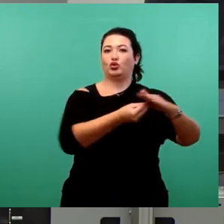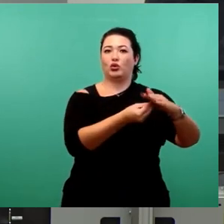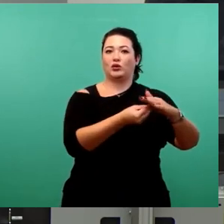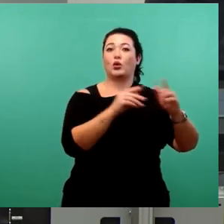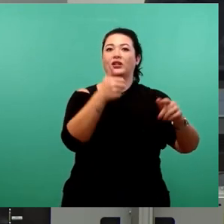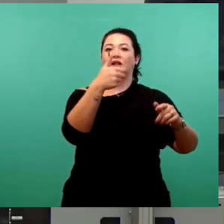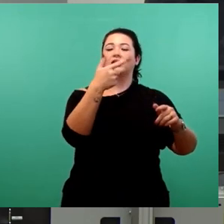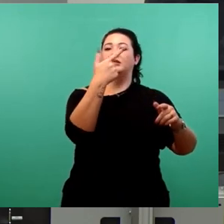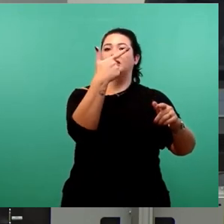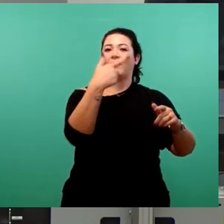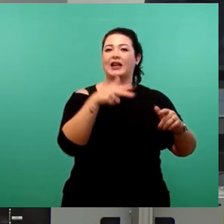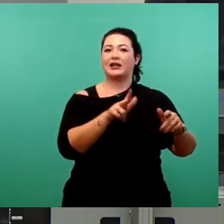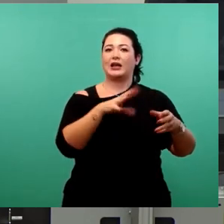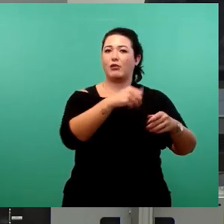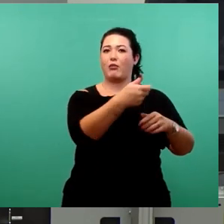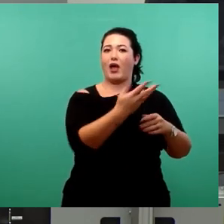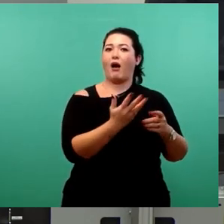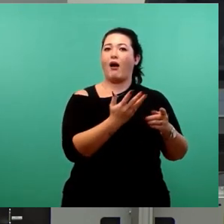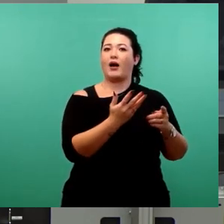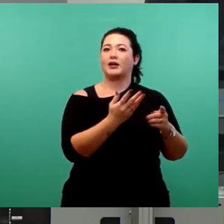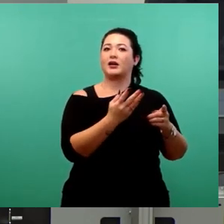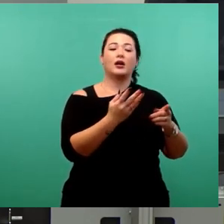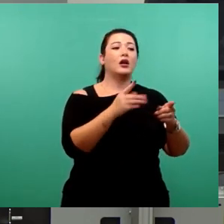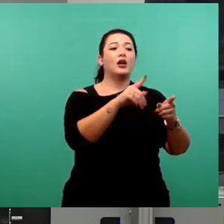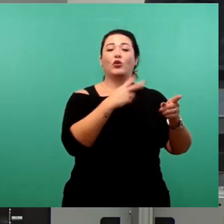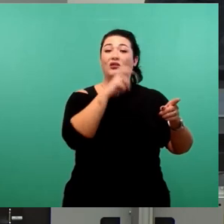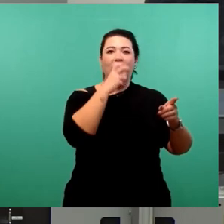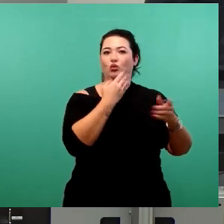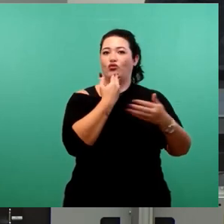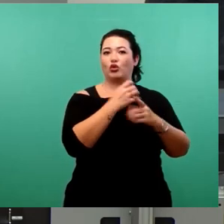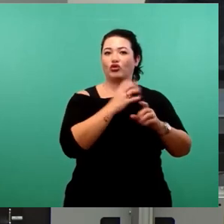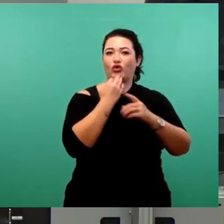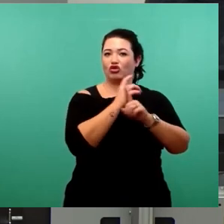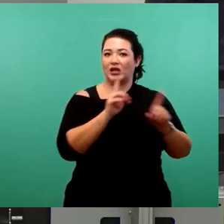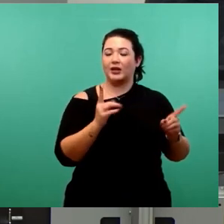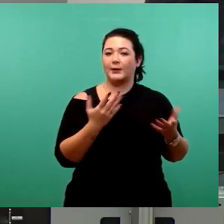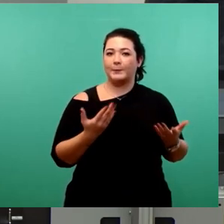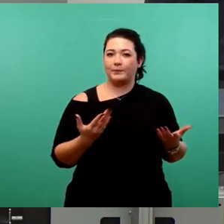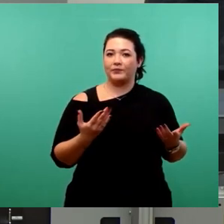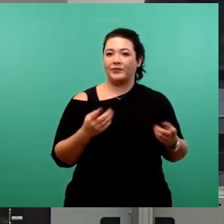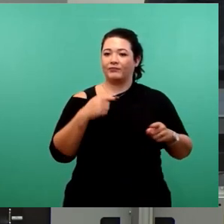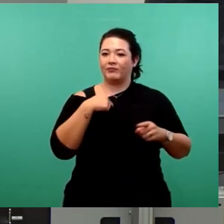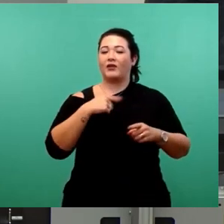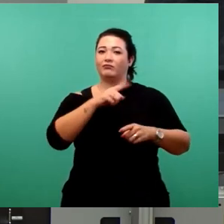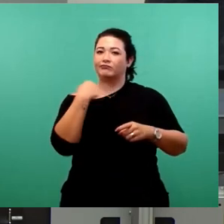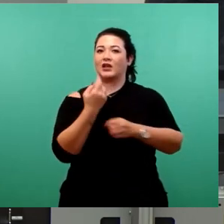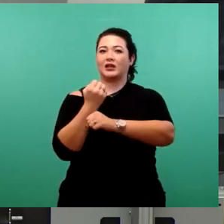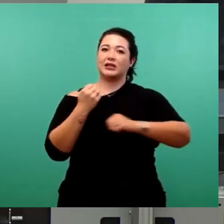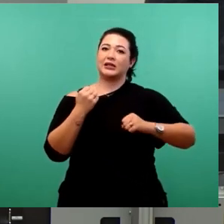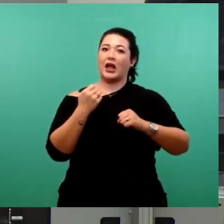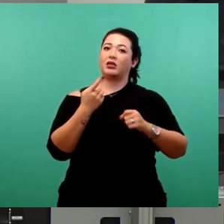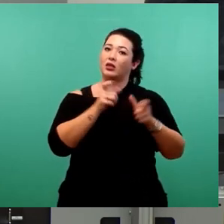Verweigerung des Einvernehmens auch nur zu versuchen. Wir Dissidenten hatten bereits im Februar 2022